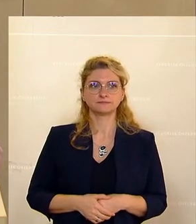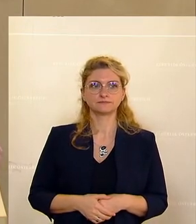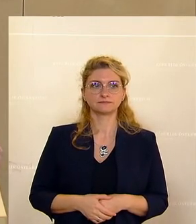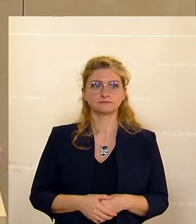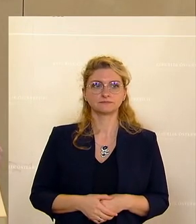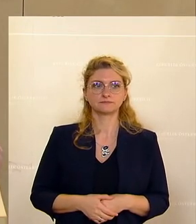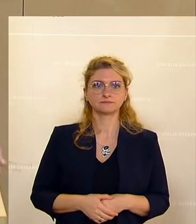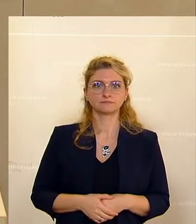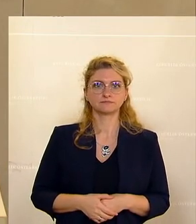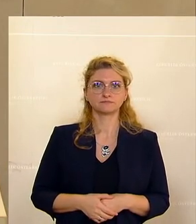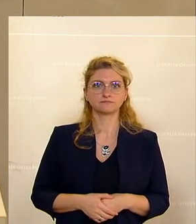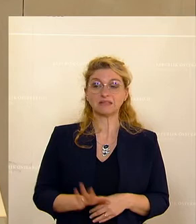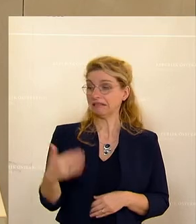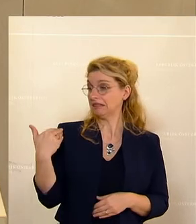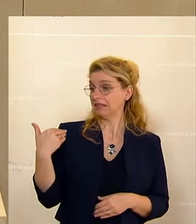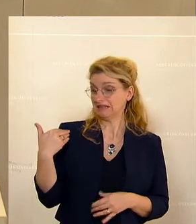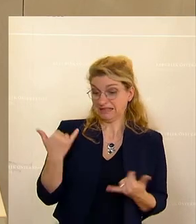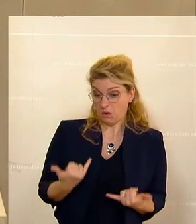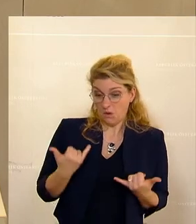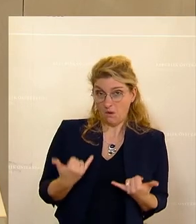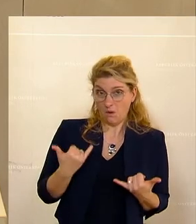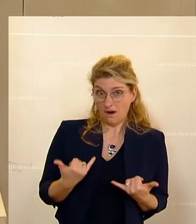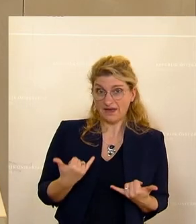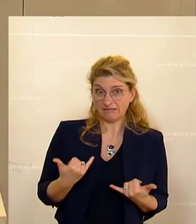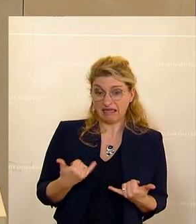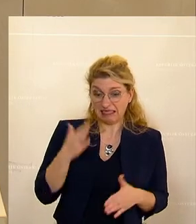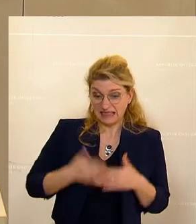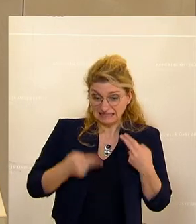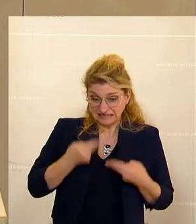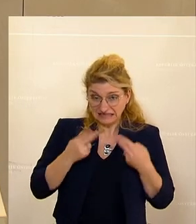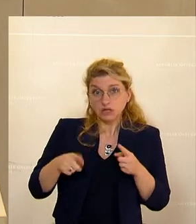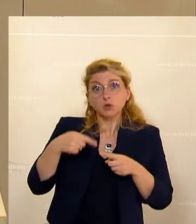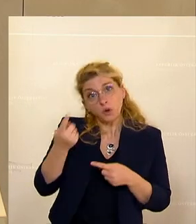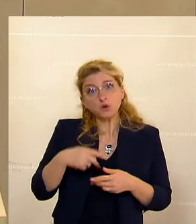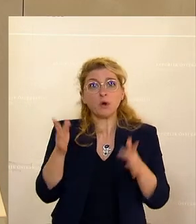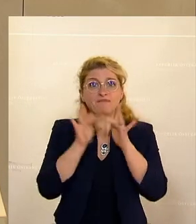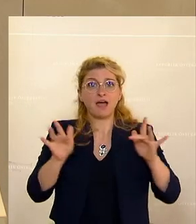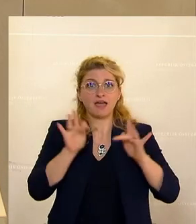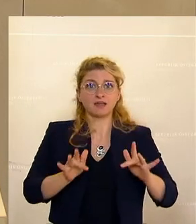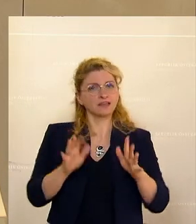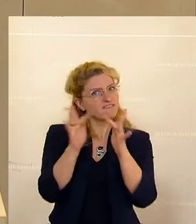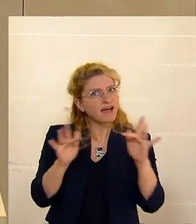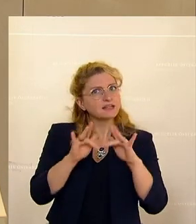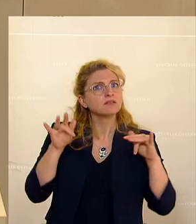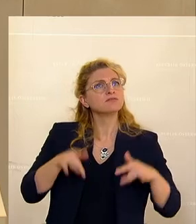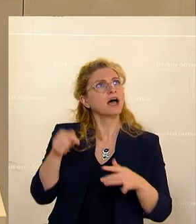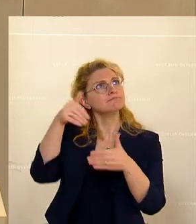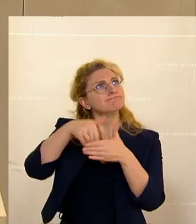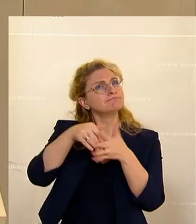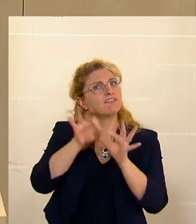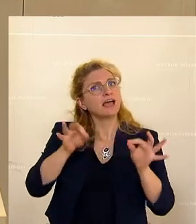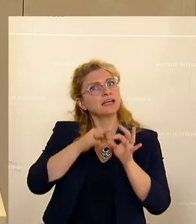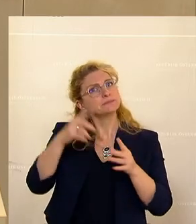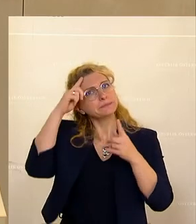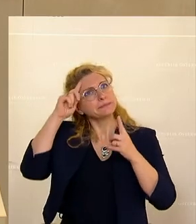Wir haben jetzt die letzte Sitzung vor Weihnachten. Weihnachten gilt grundsätzlich als Fest der Besinnlichkeit und als Fest des Friedens.